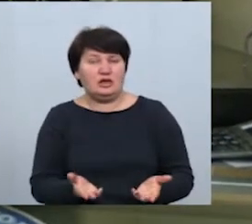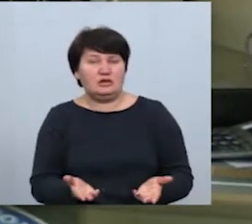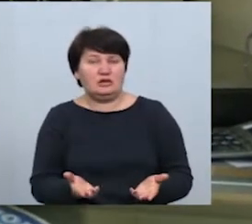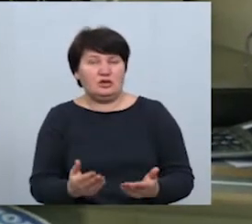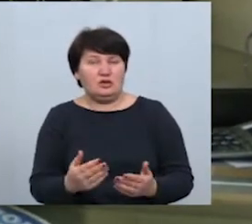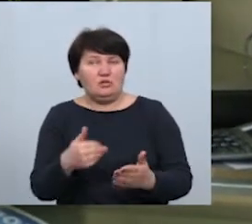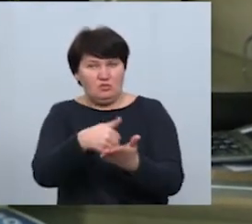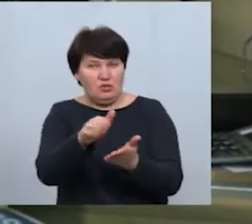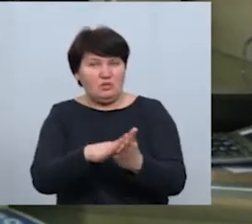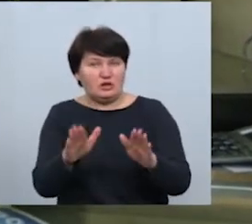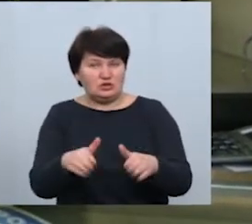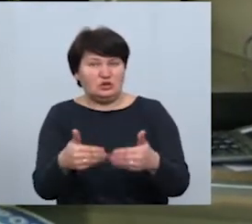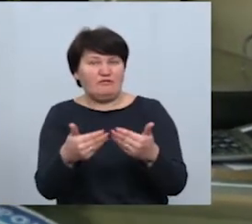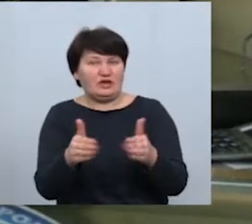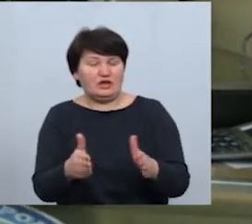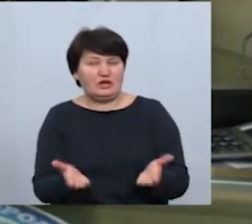масло відкрити.